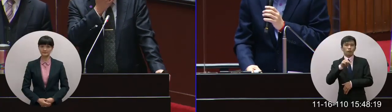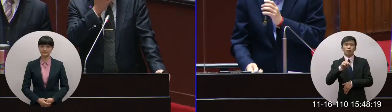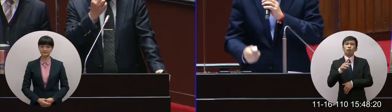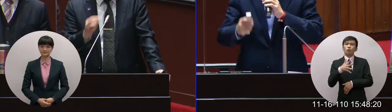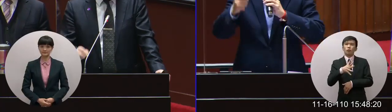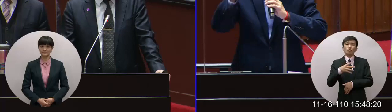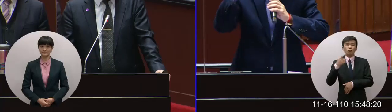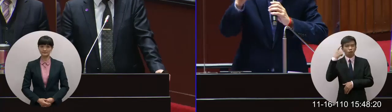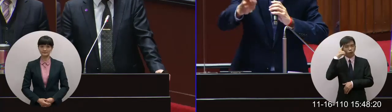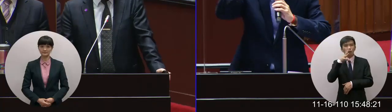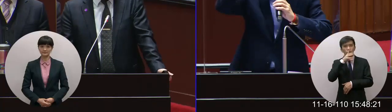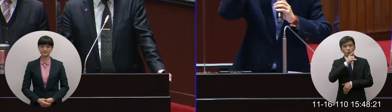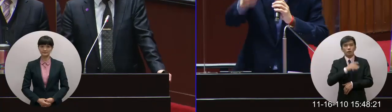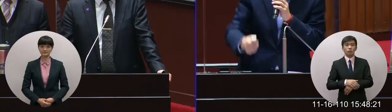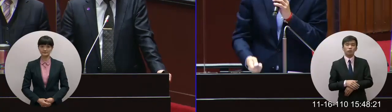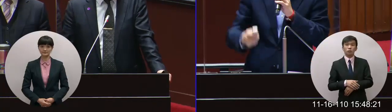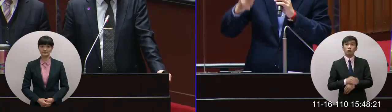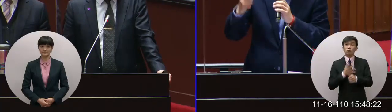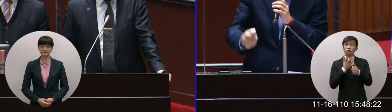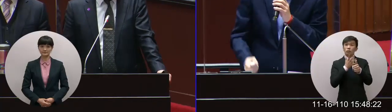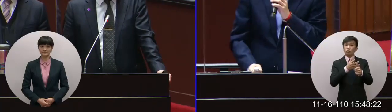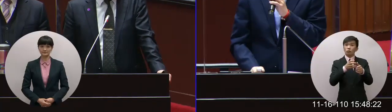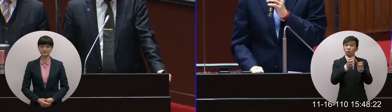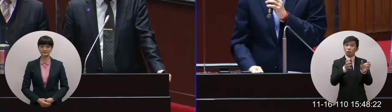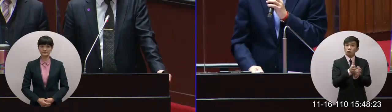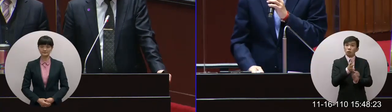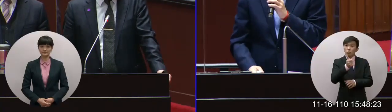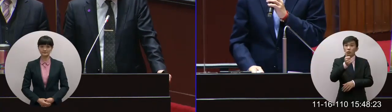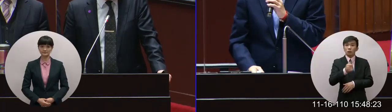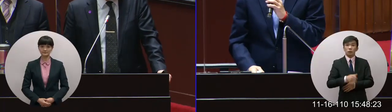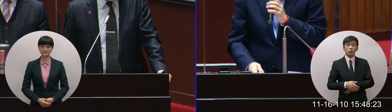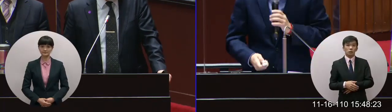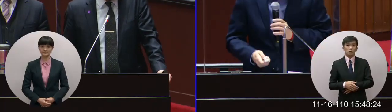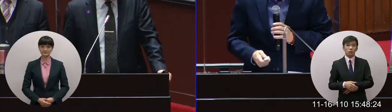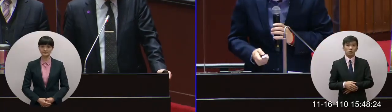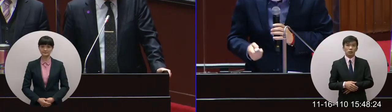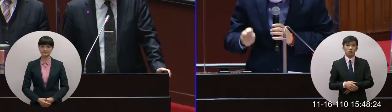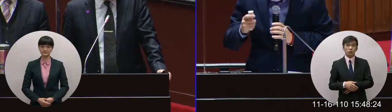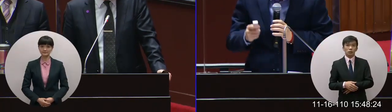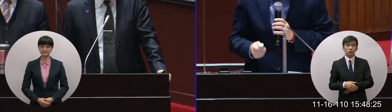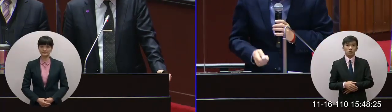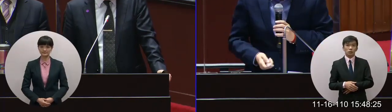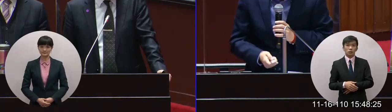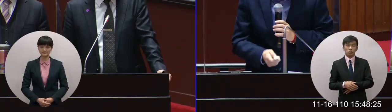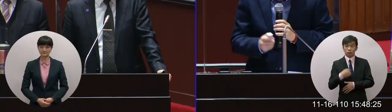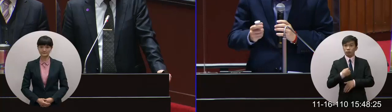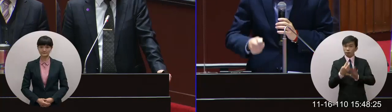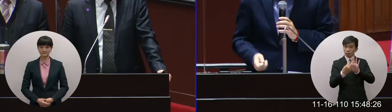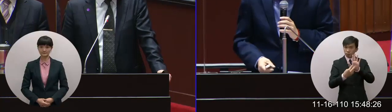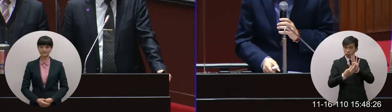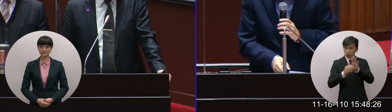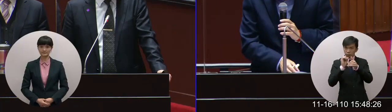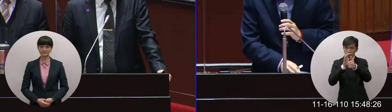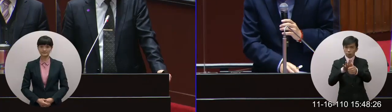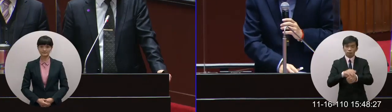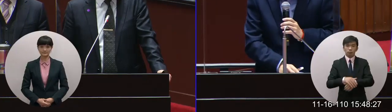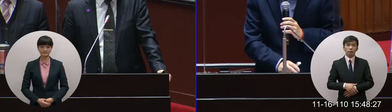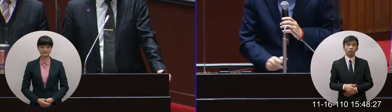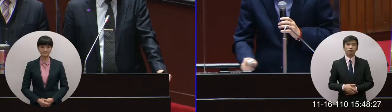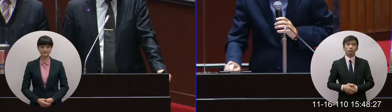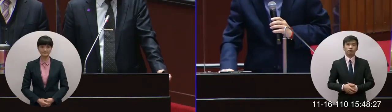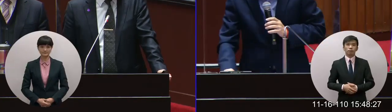解最重要我想看部長你自己理不理解什麼理解等一下我講這個意思聽聽看